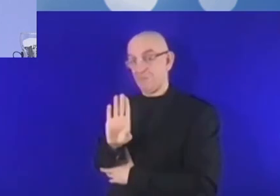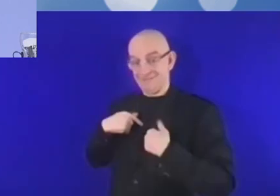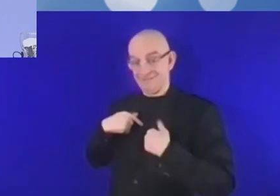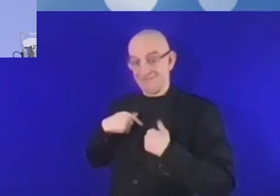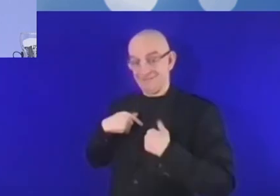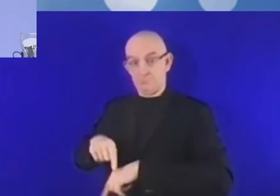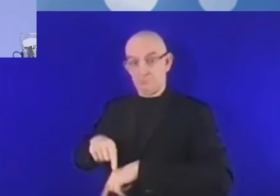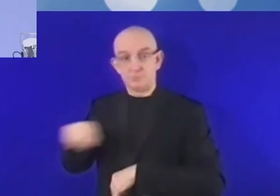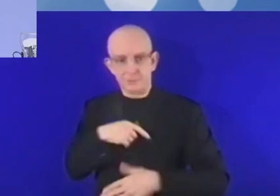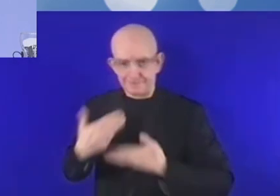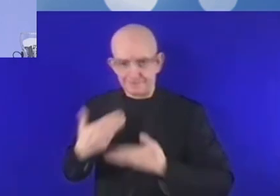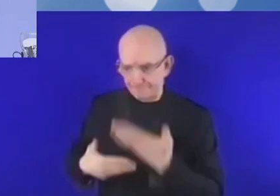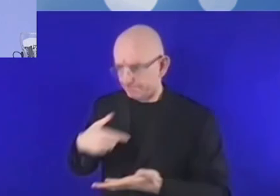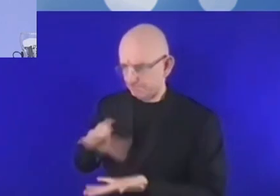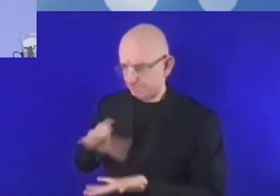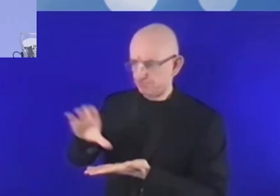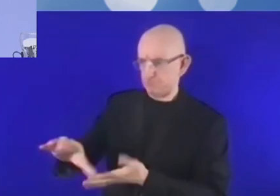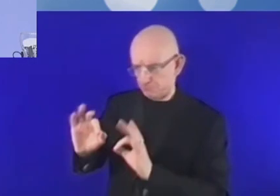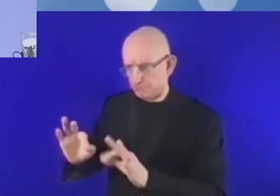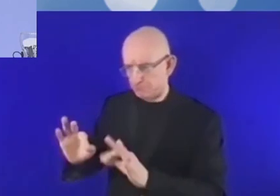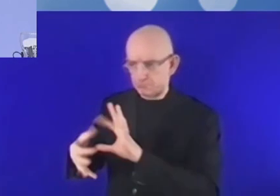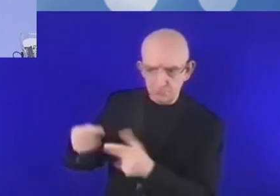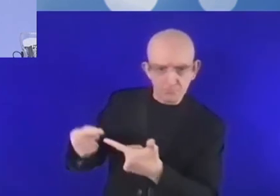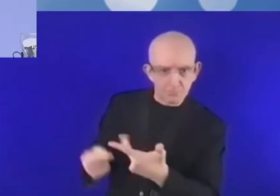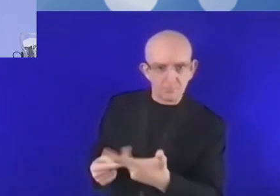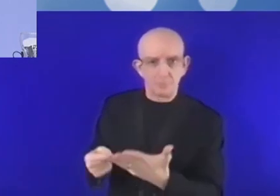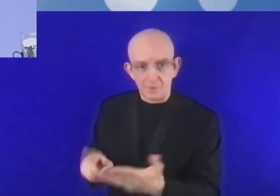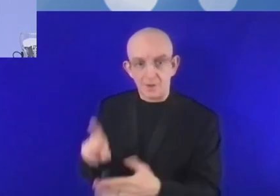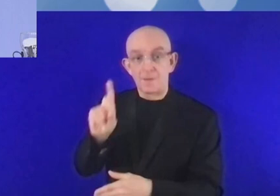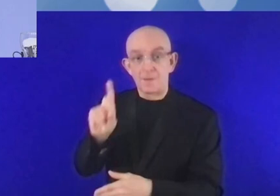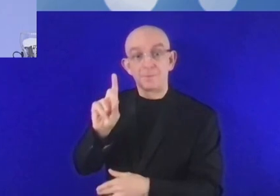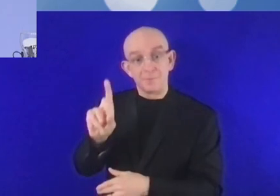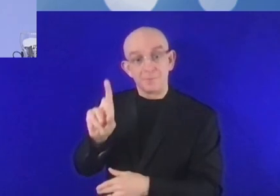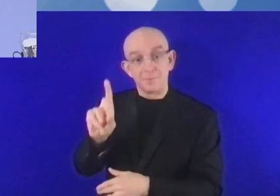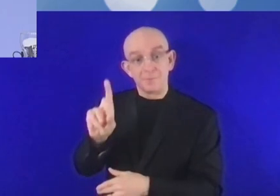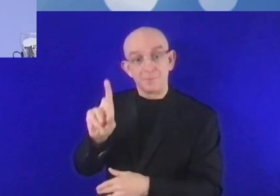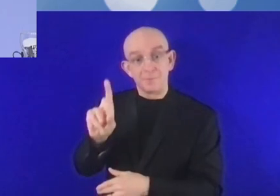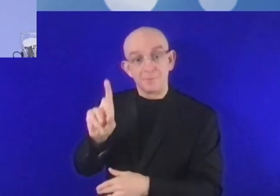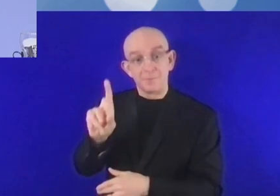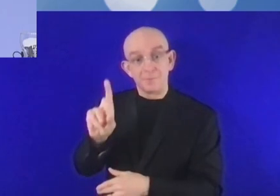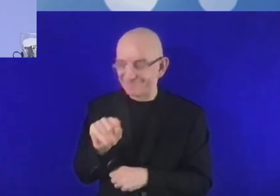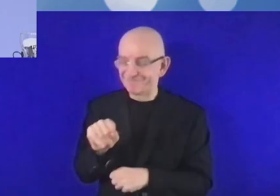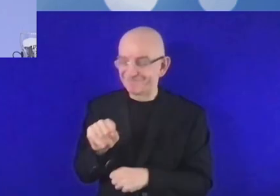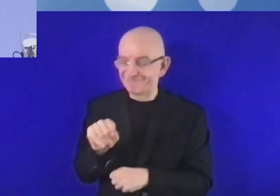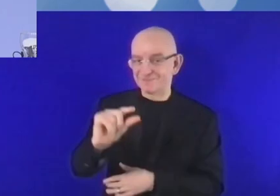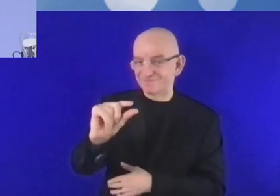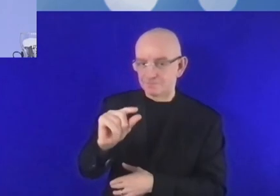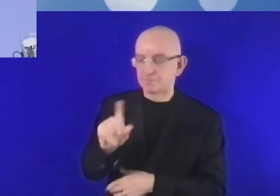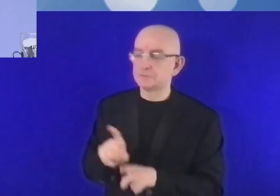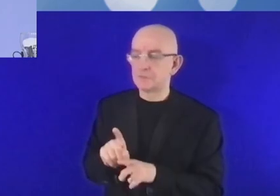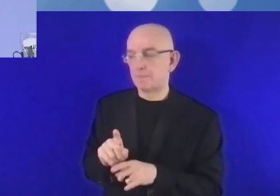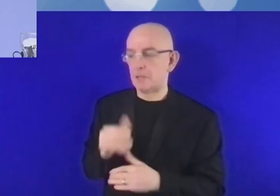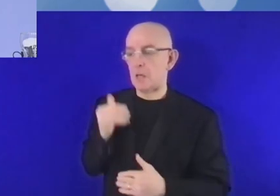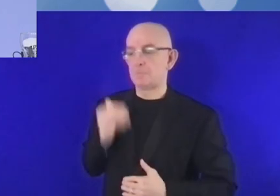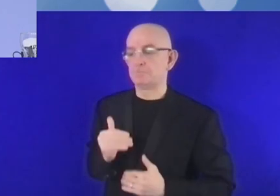de se lancer dans l'inconnu. Mais ce que je dirais, c'est que notre approche est peut-être un